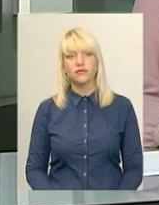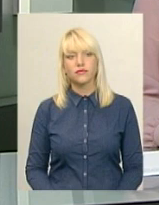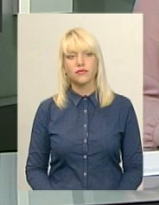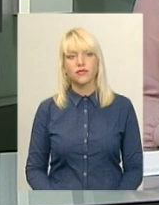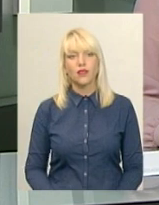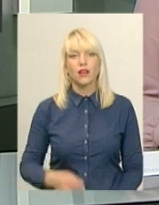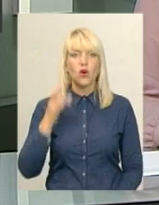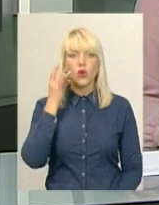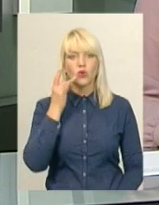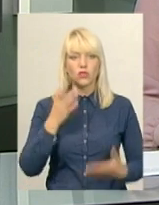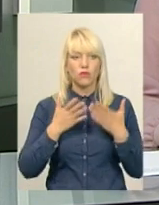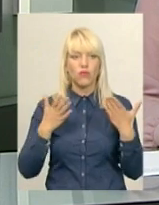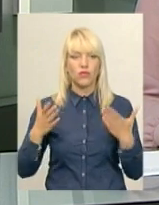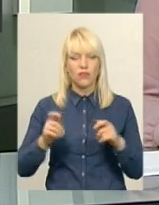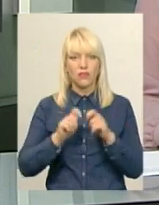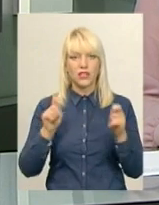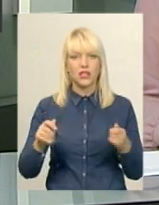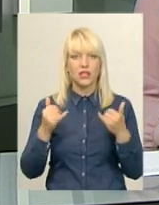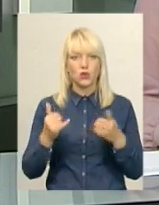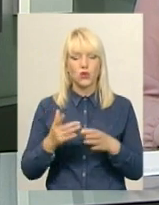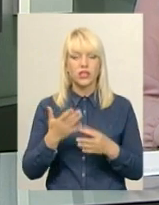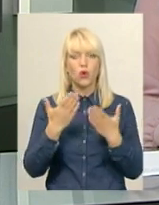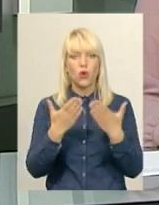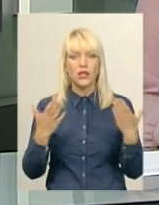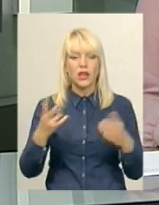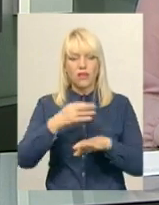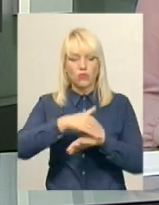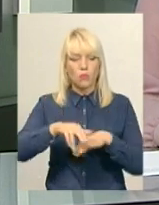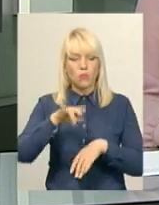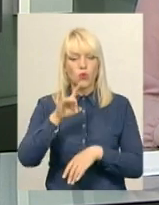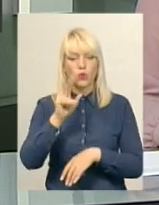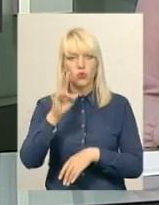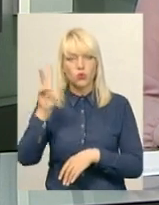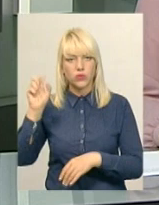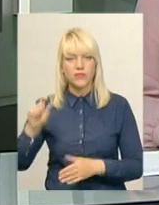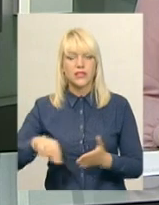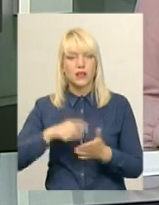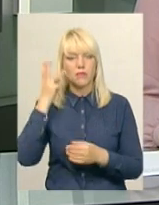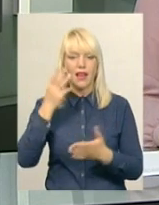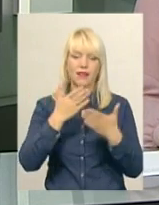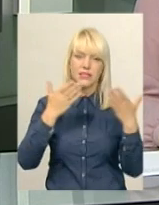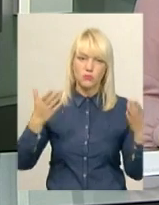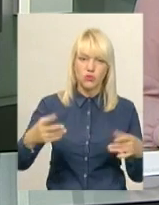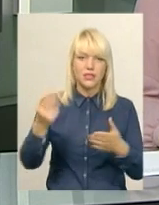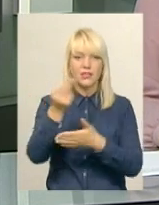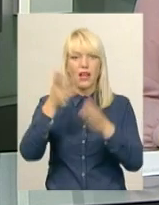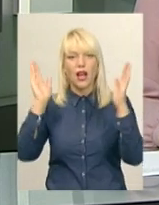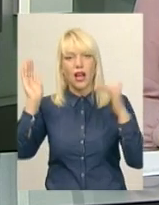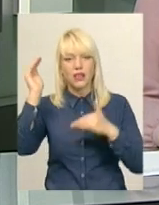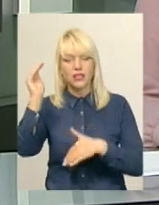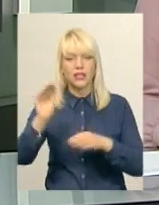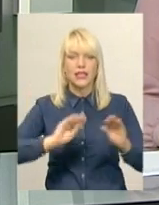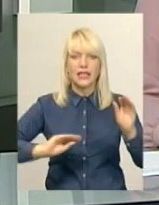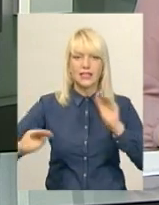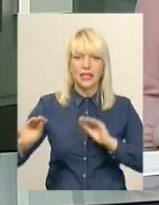Рожеву виставку відкрили сьогодні у галереї на Проскурівській у Хмельницькому. В експозиції картини, фотографії, інсталяції і